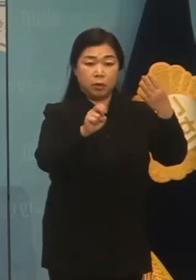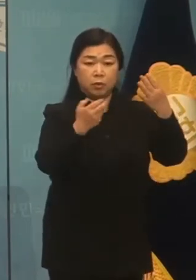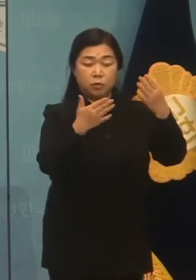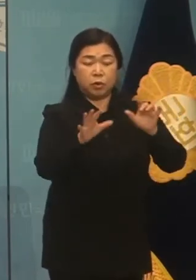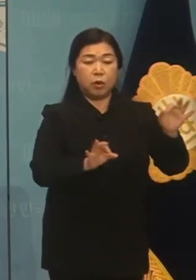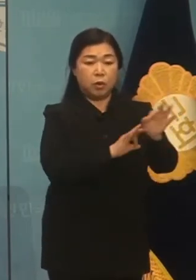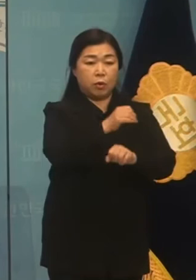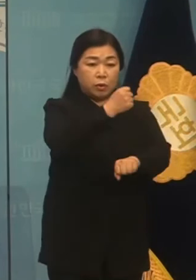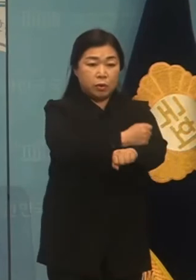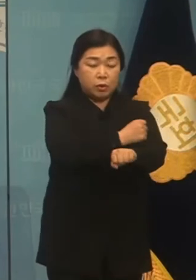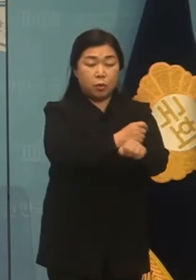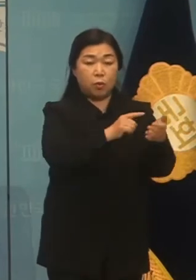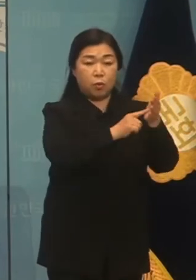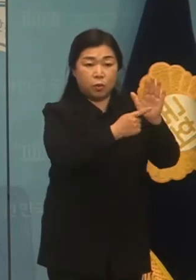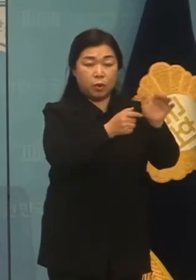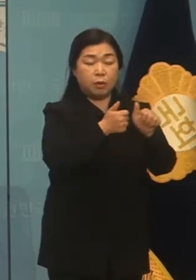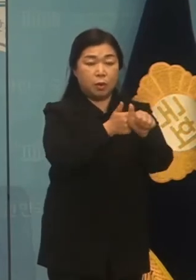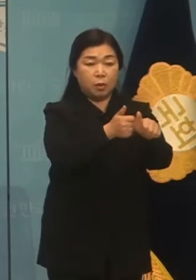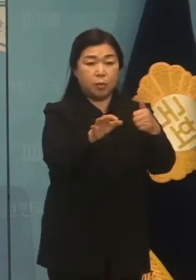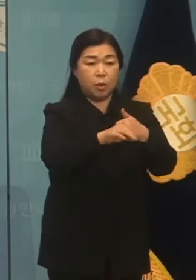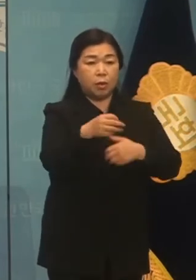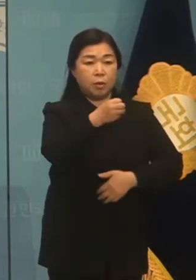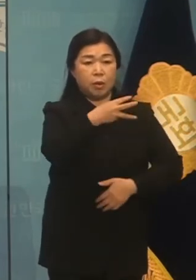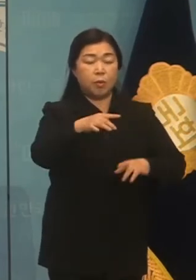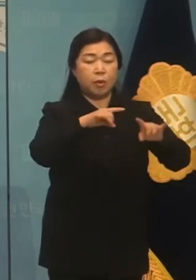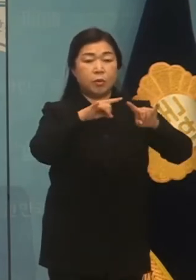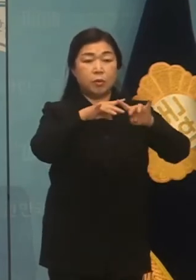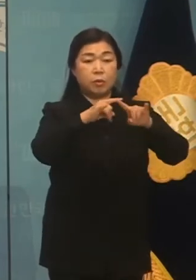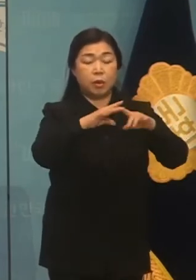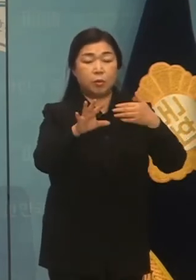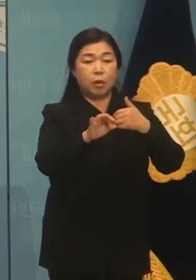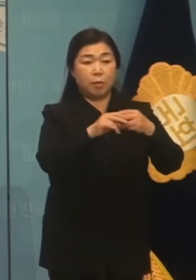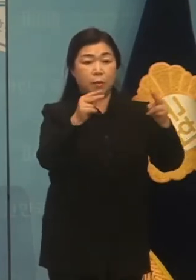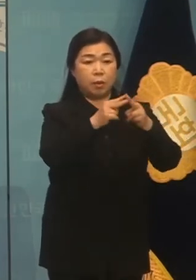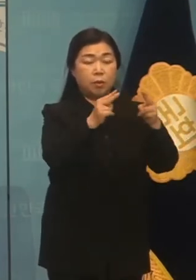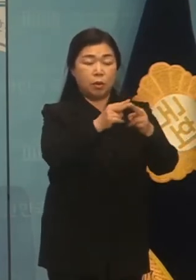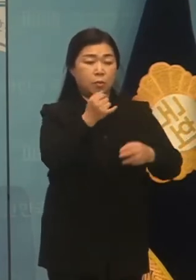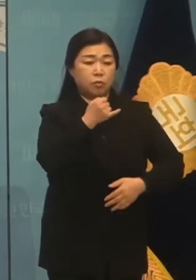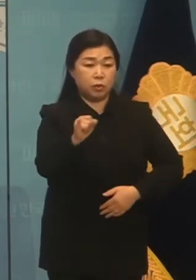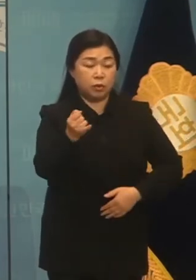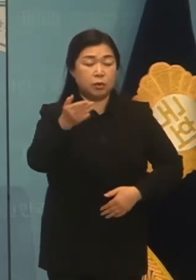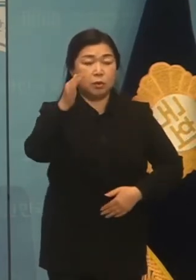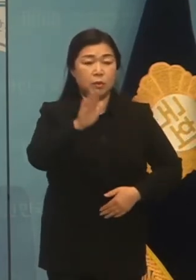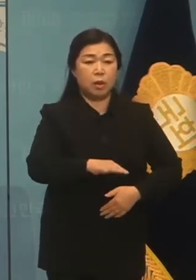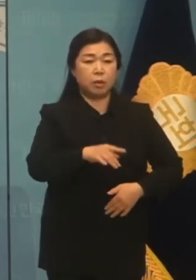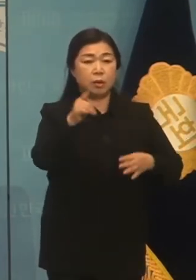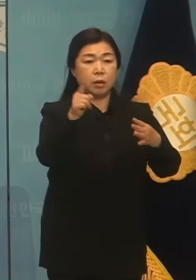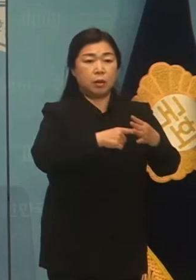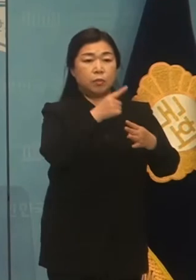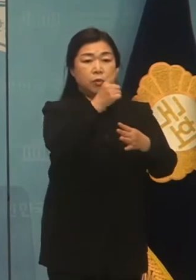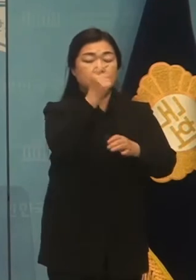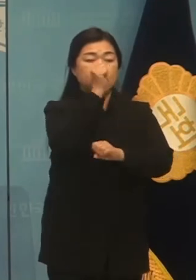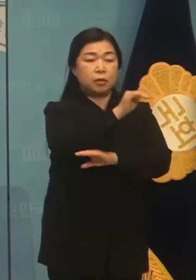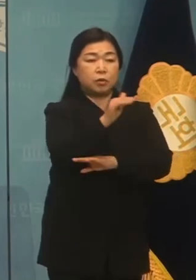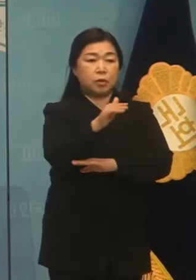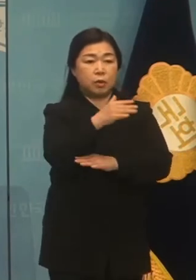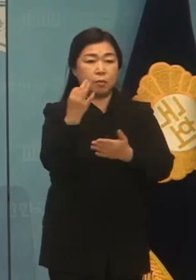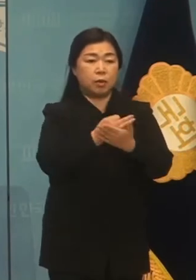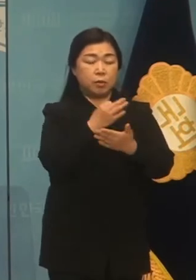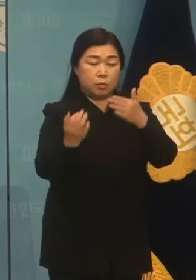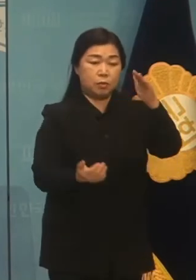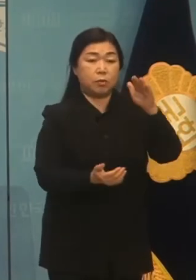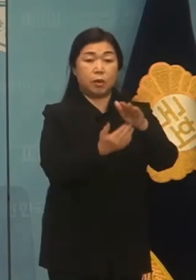삼성전자는 코로나19 충격과 반도체 부진에도 불구하고 1분기 기준 역대 최대치의 매출을